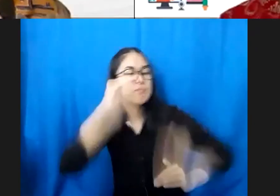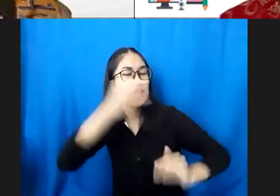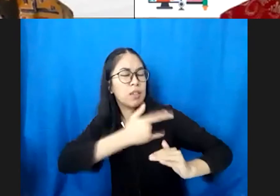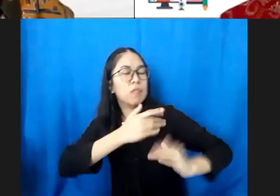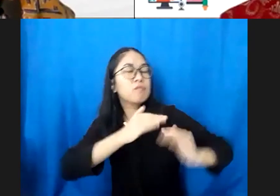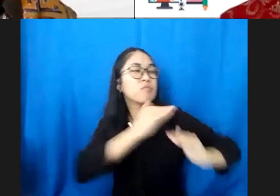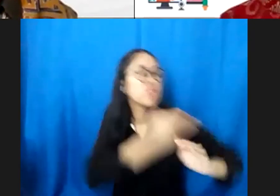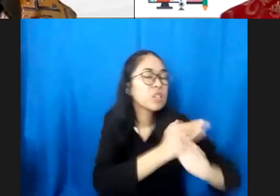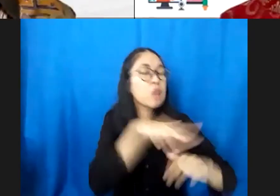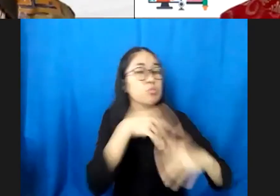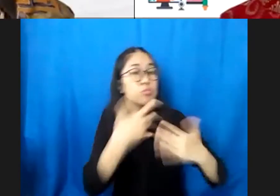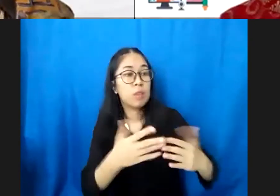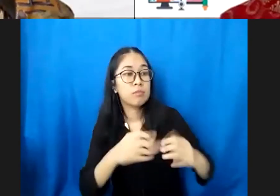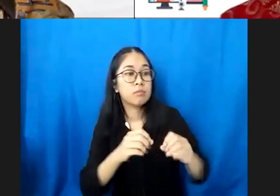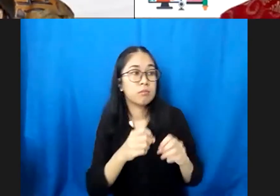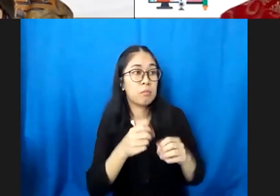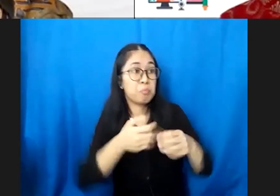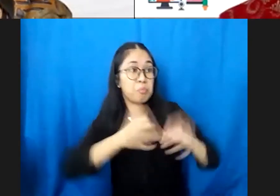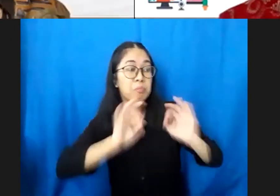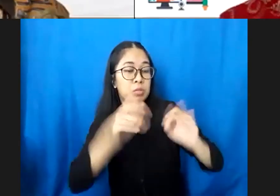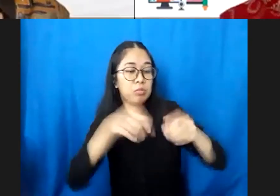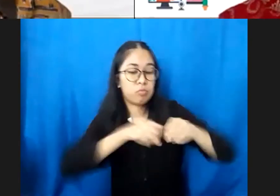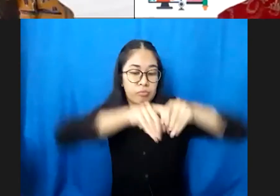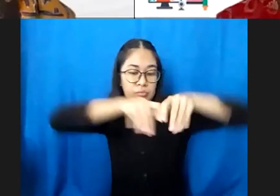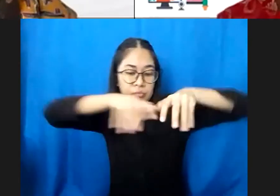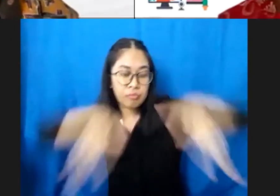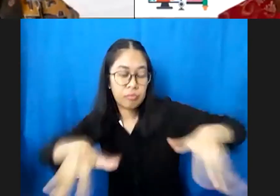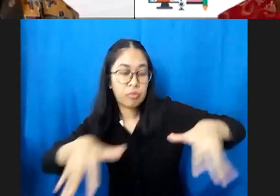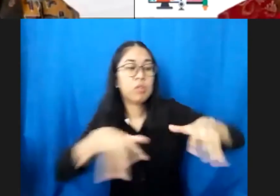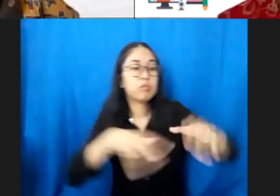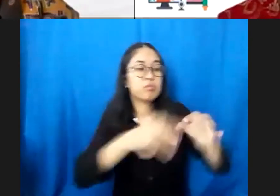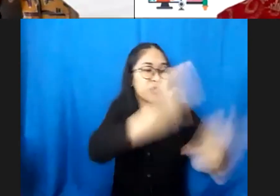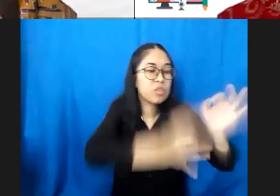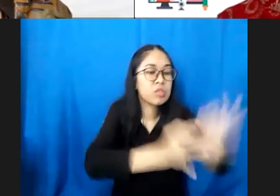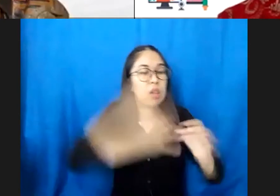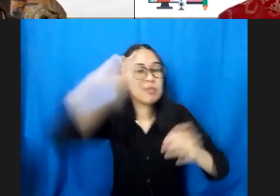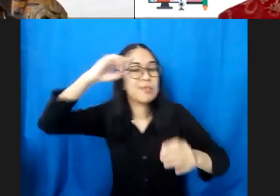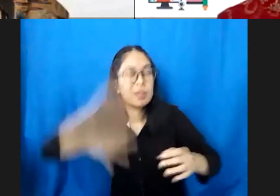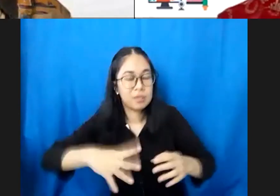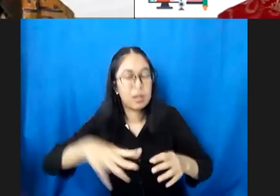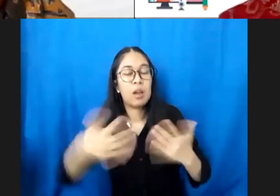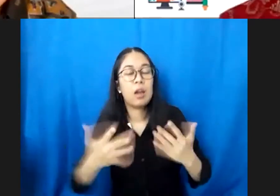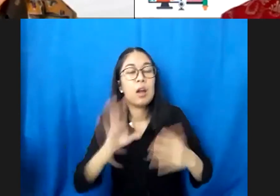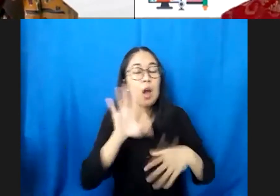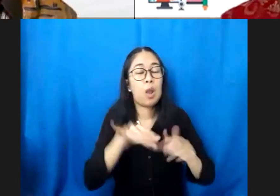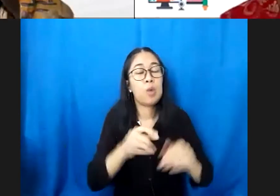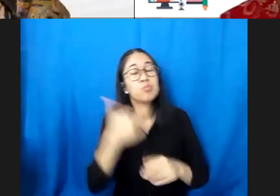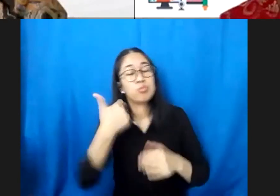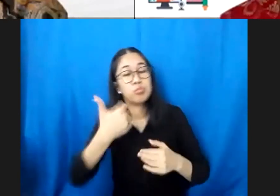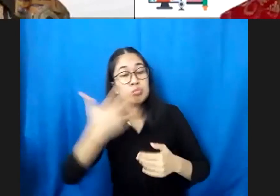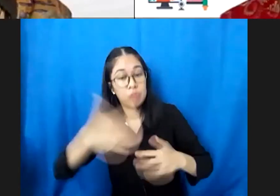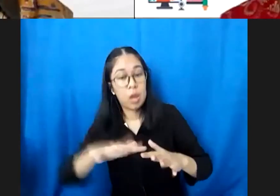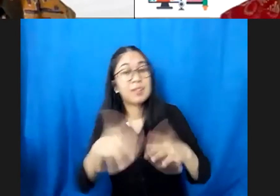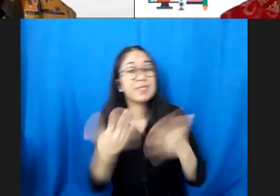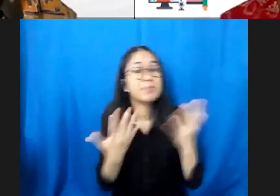level daerah kabupaten kota dan desa jika ya bagaimana jika kalau belum kira-kira apa kendalanya apakah